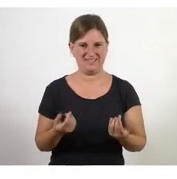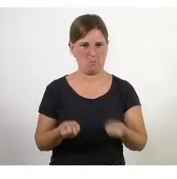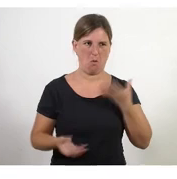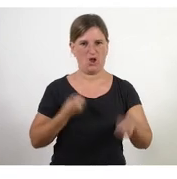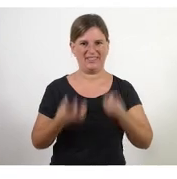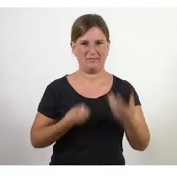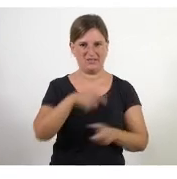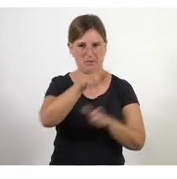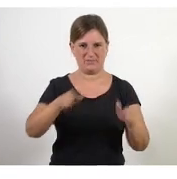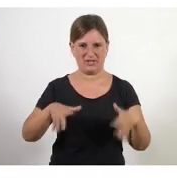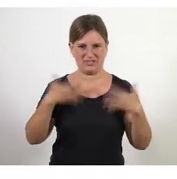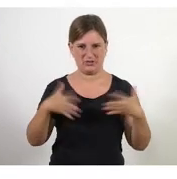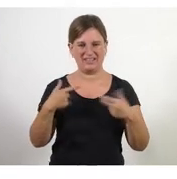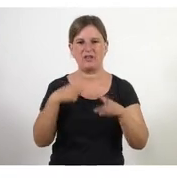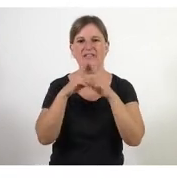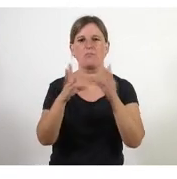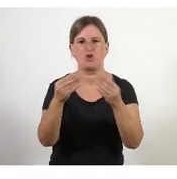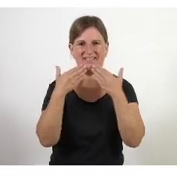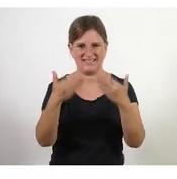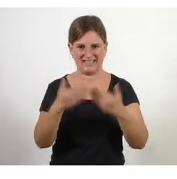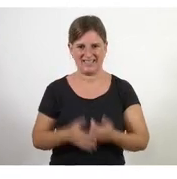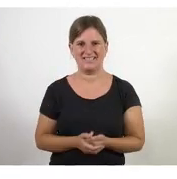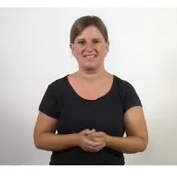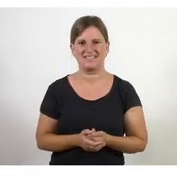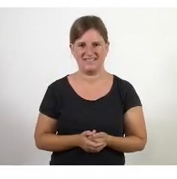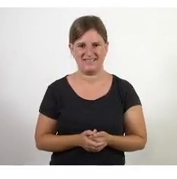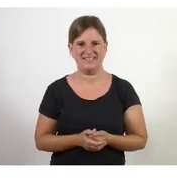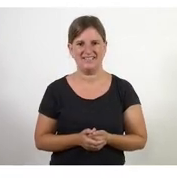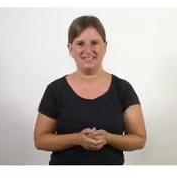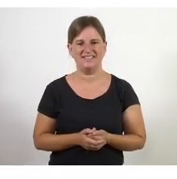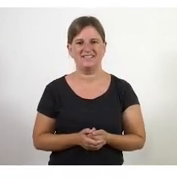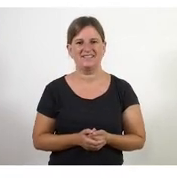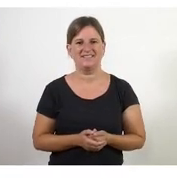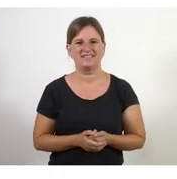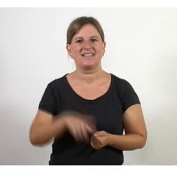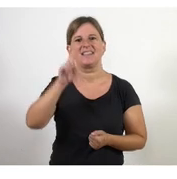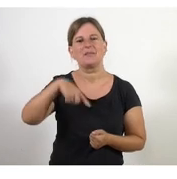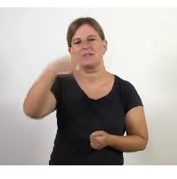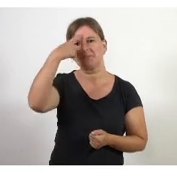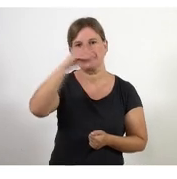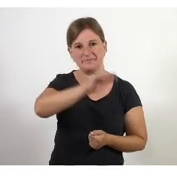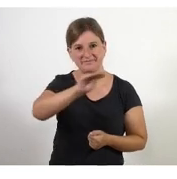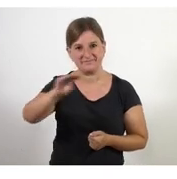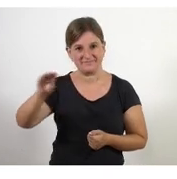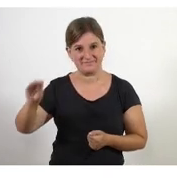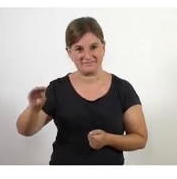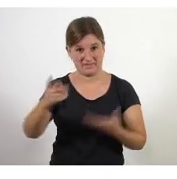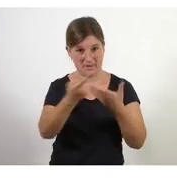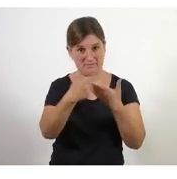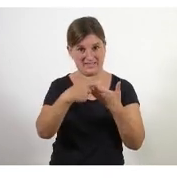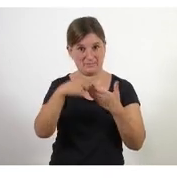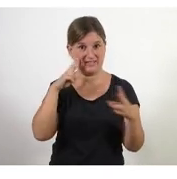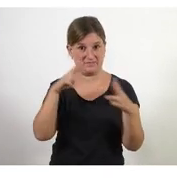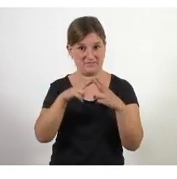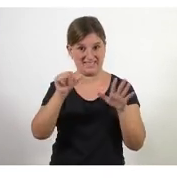contenta agrair-vos a això Enric Moltes gràcies a tu també recordar-vos a tots els assistents que avui ens